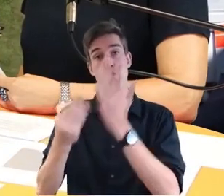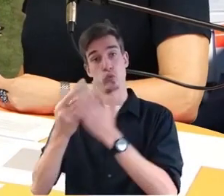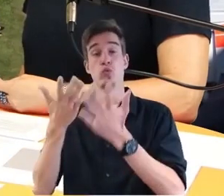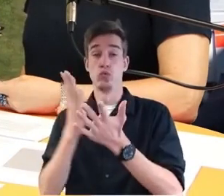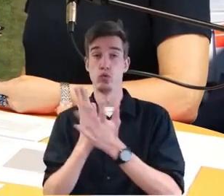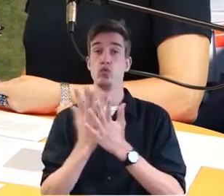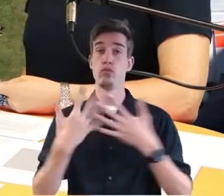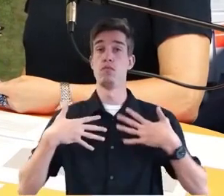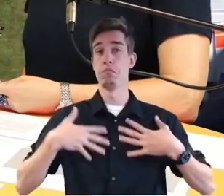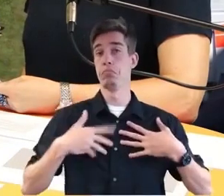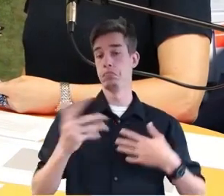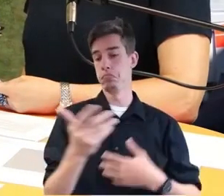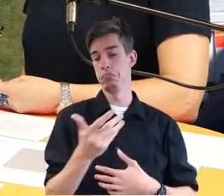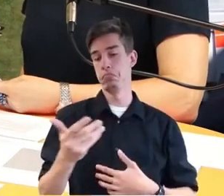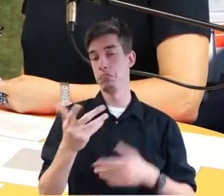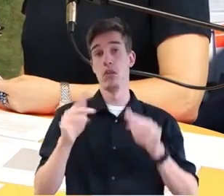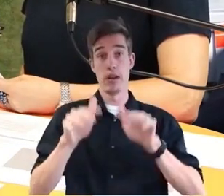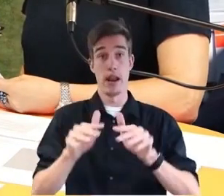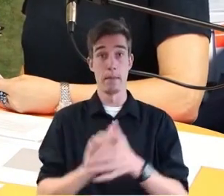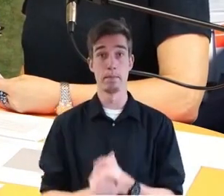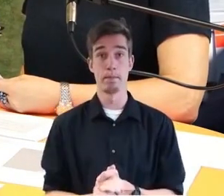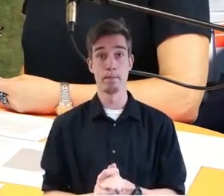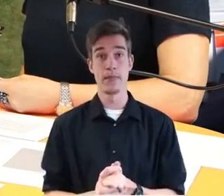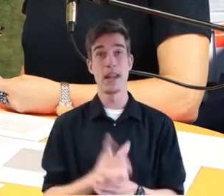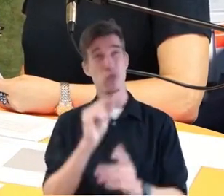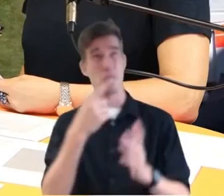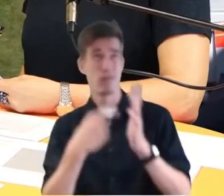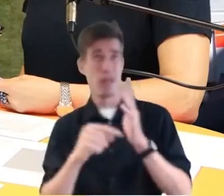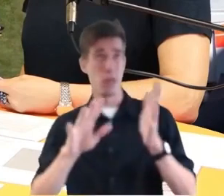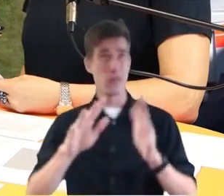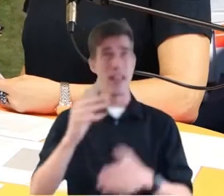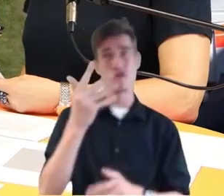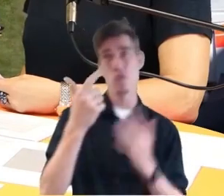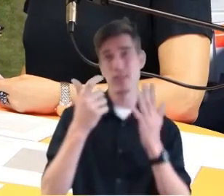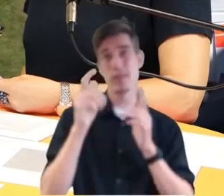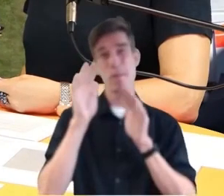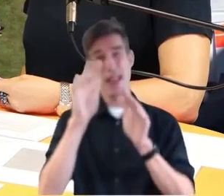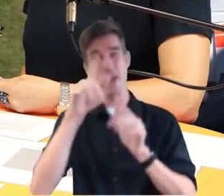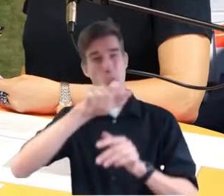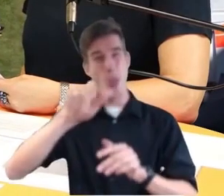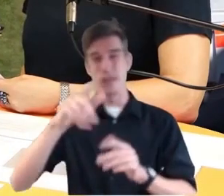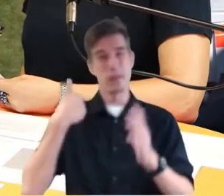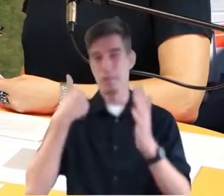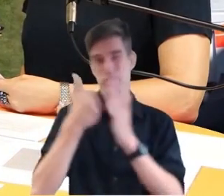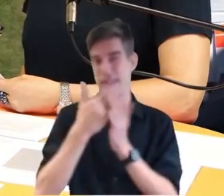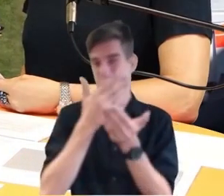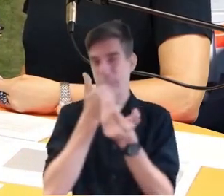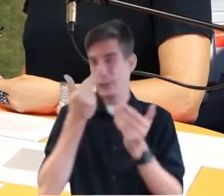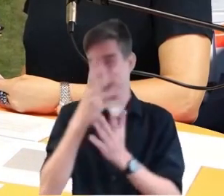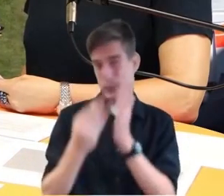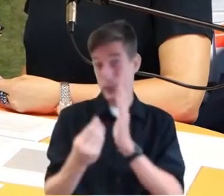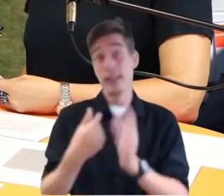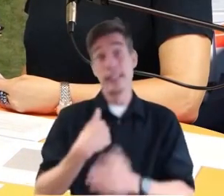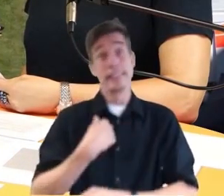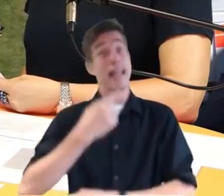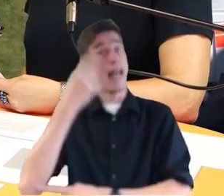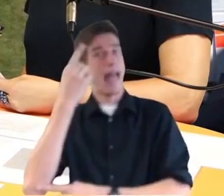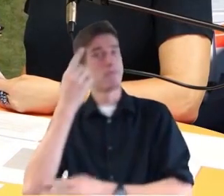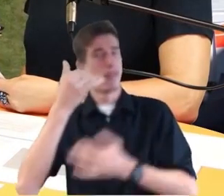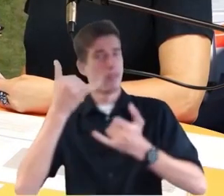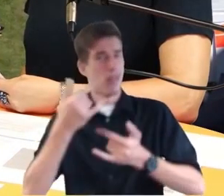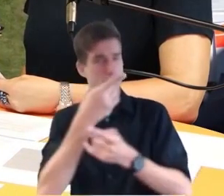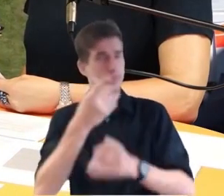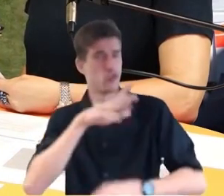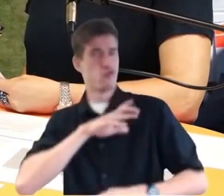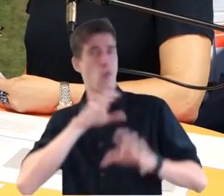schon installiert haben. Und wenn ich richtig rechne, dann müssten noch ungefähr 75 Millionen übrig sein, die sie noch nicht haben. An die geht der dringende Appell, jetzt wäre eine